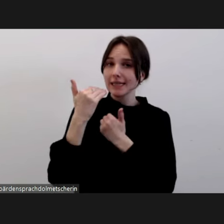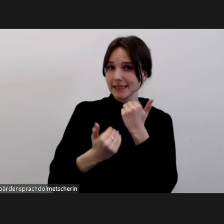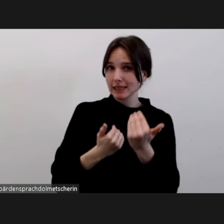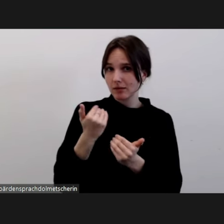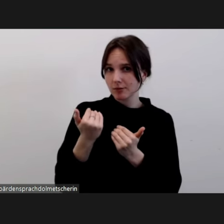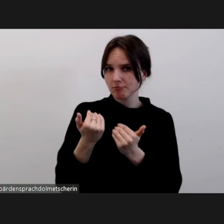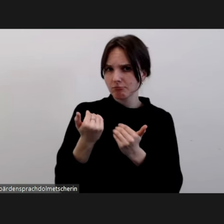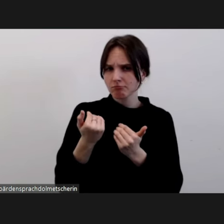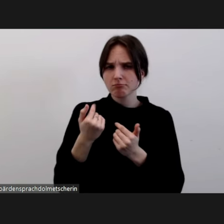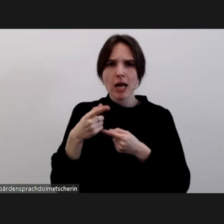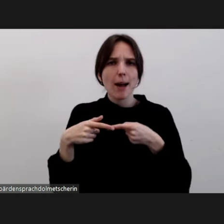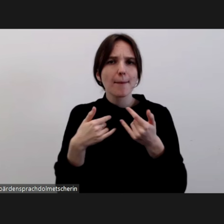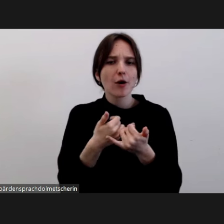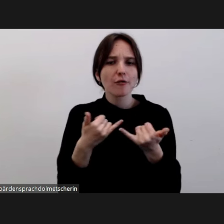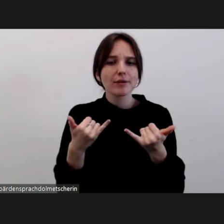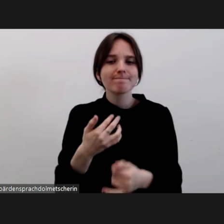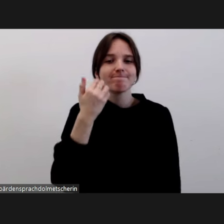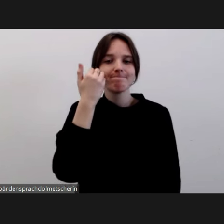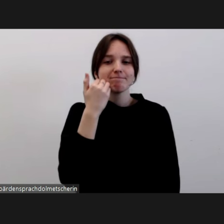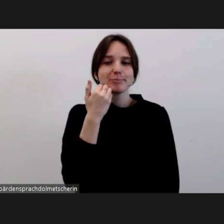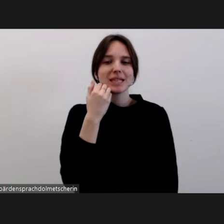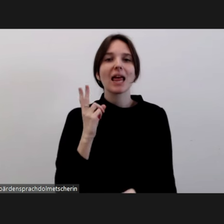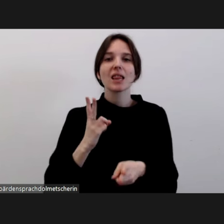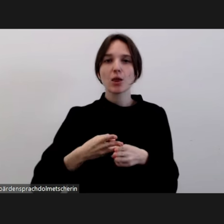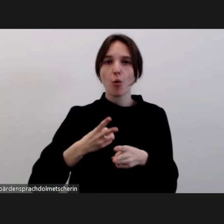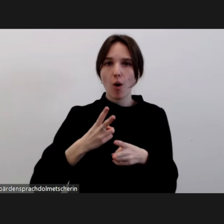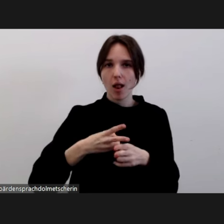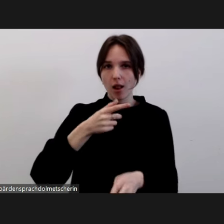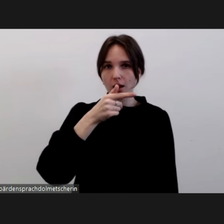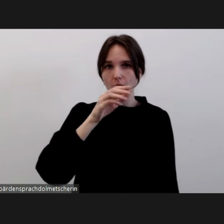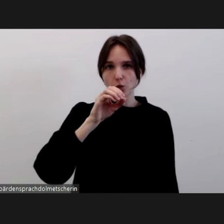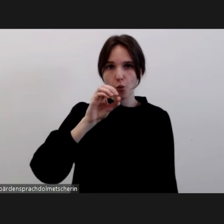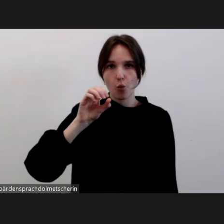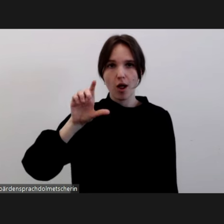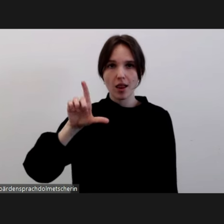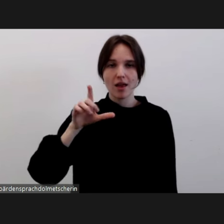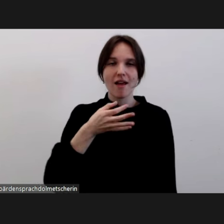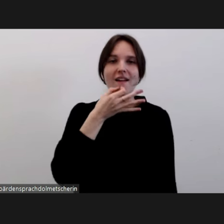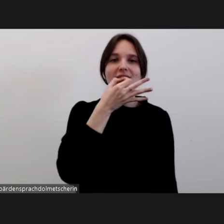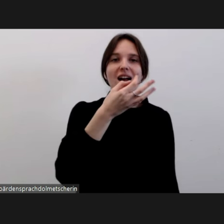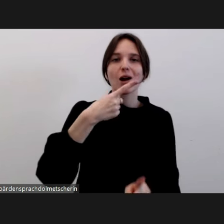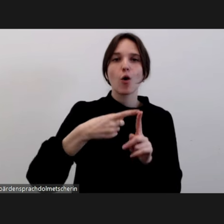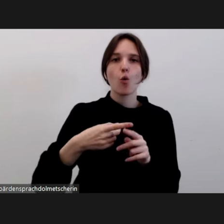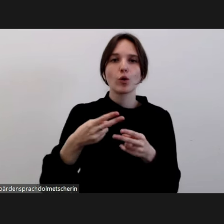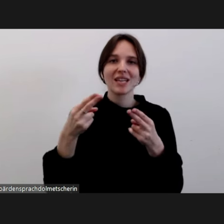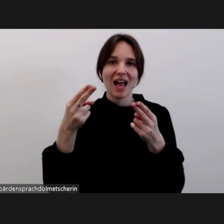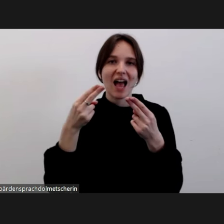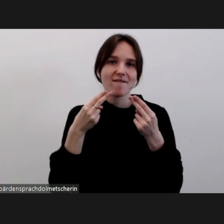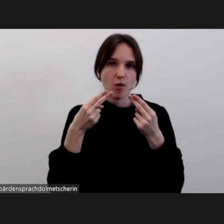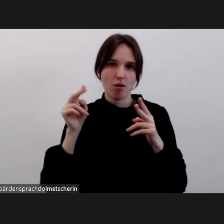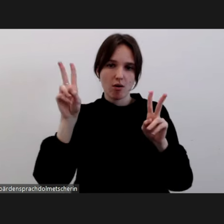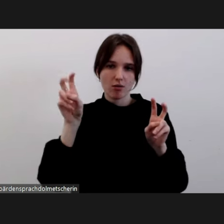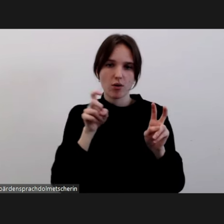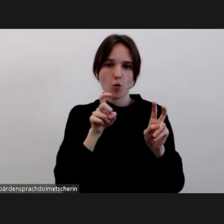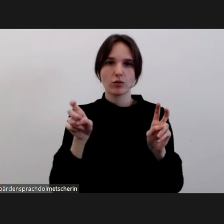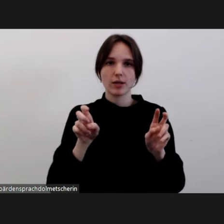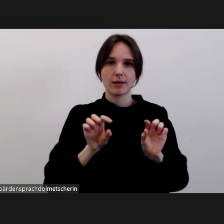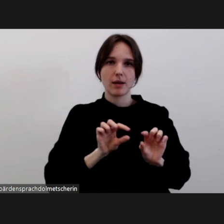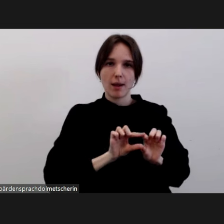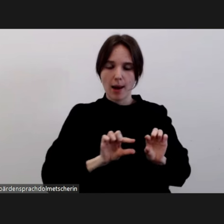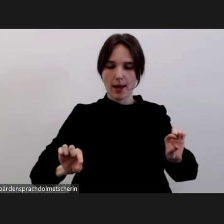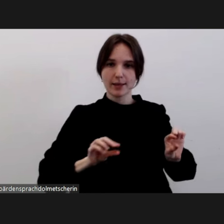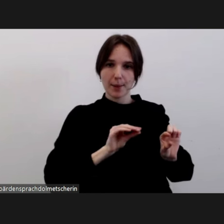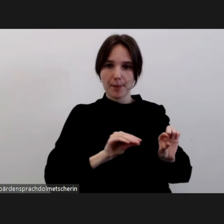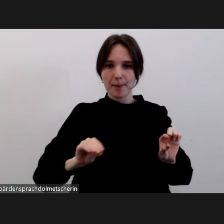Sie bitte das Fragen- und Antworten-Tool, was es unten im Menü gibt. Zum anderen,